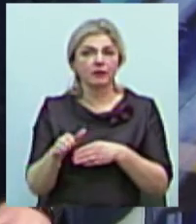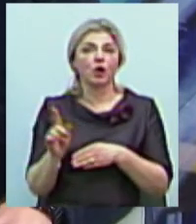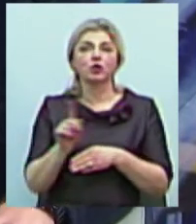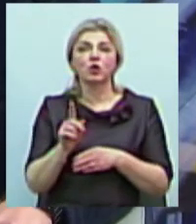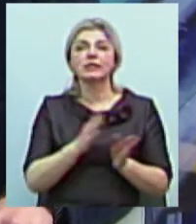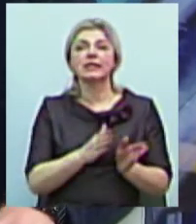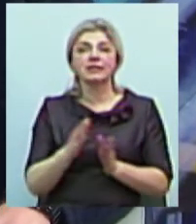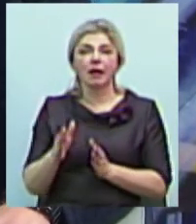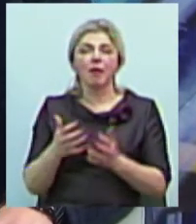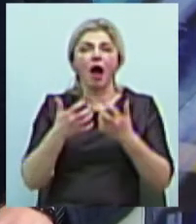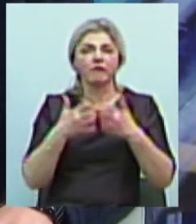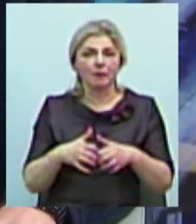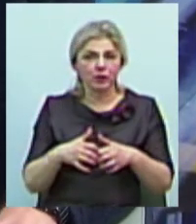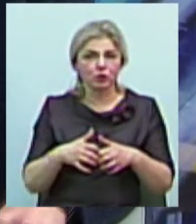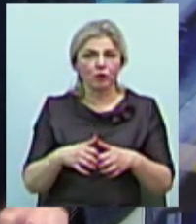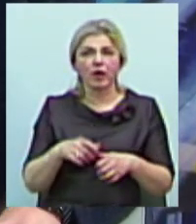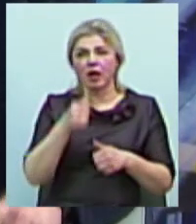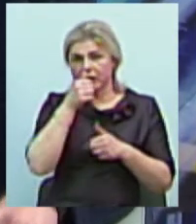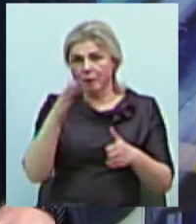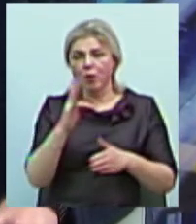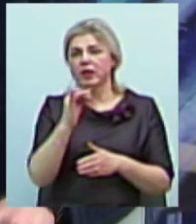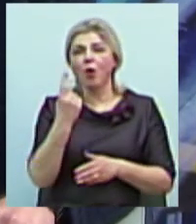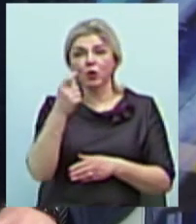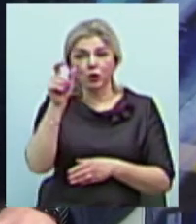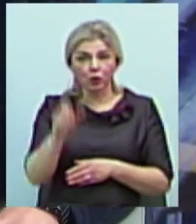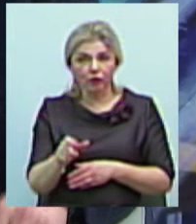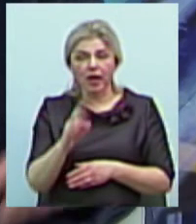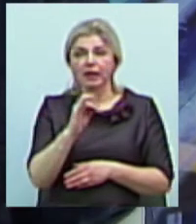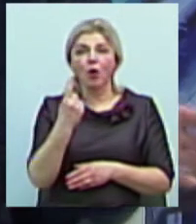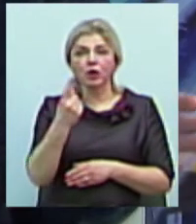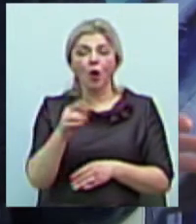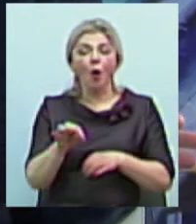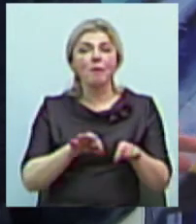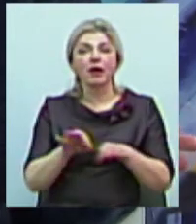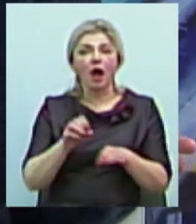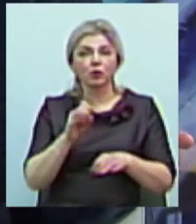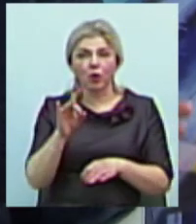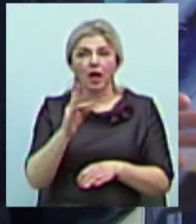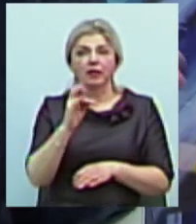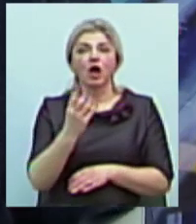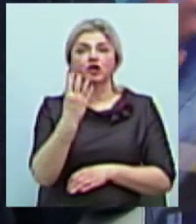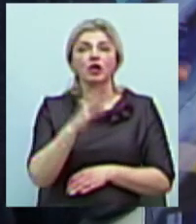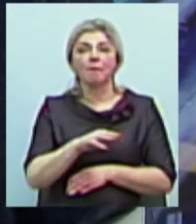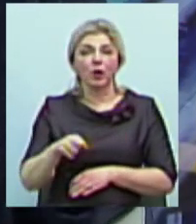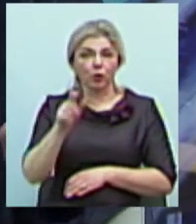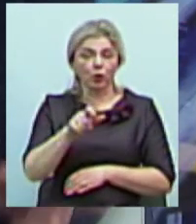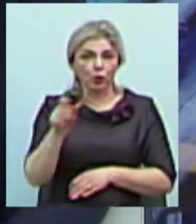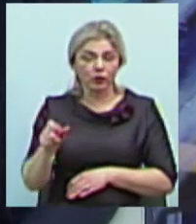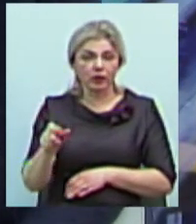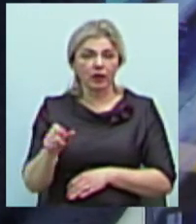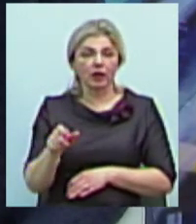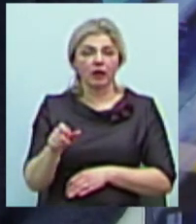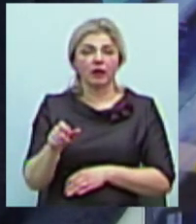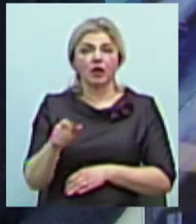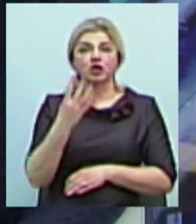системи автоматизовані. Тобто не може жодна людина, жодний оператор на 4 мільйони людей, якщо там гіпотетично є